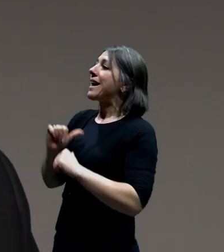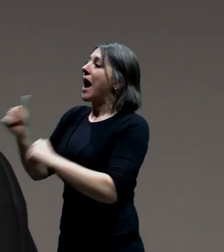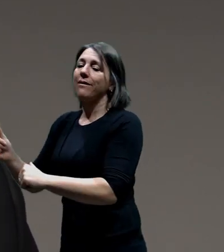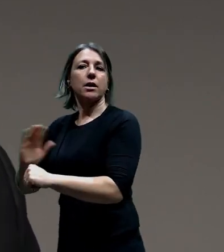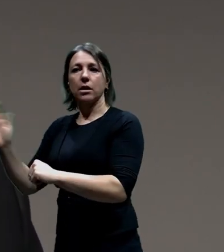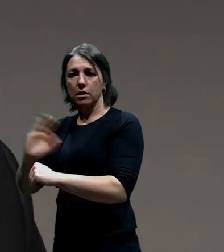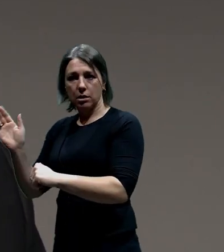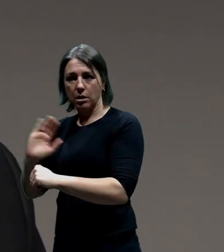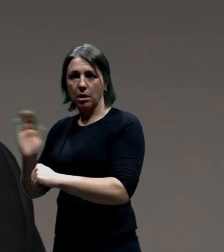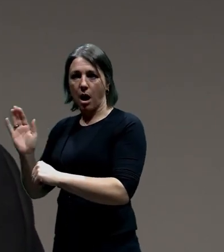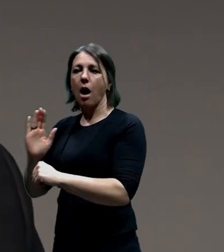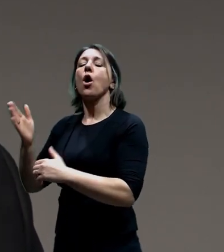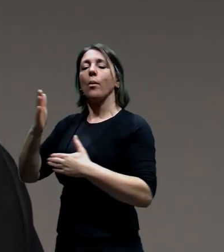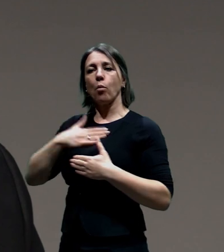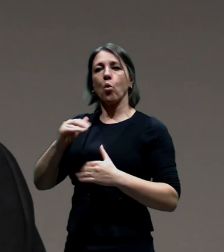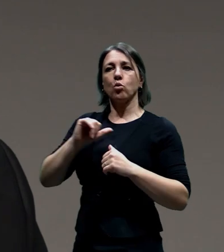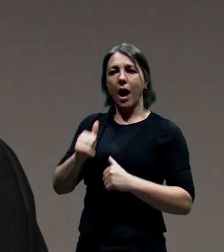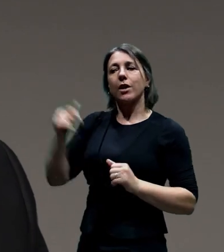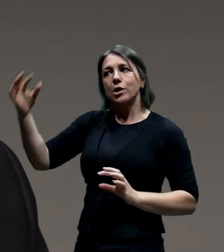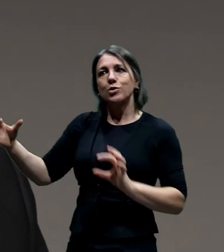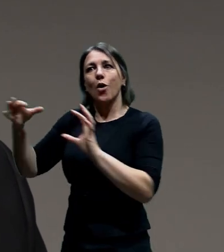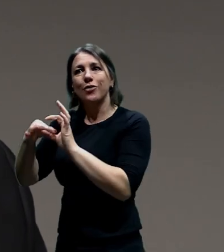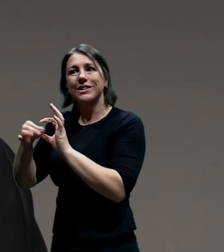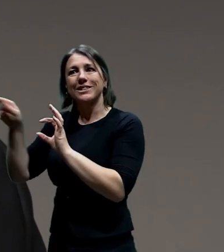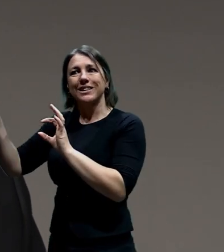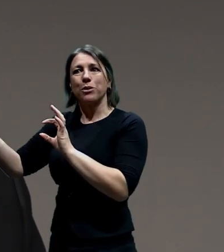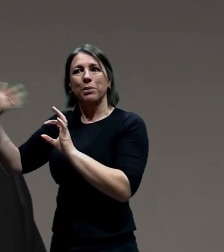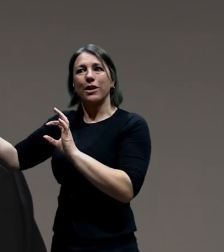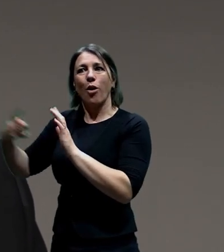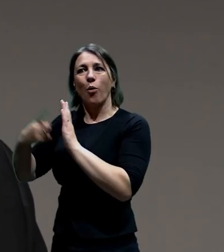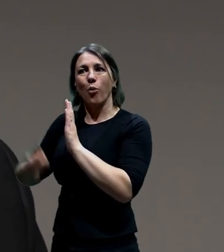města. To je náš návrh. Pouze tím říkáme, kudy nám přichází